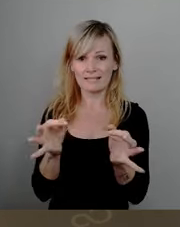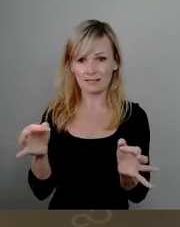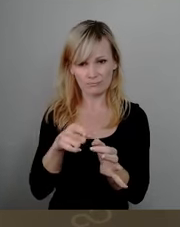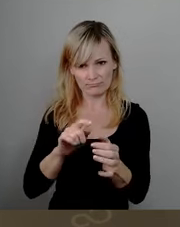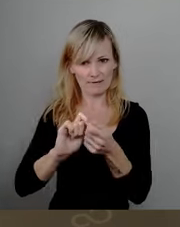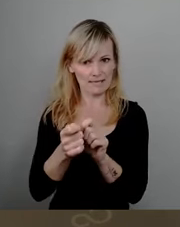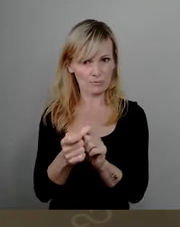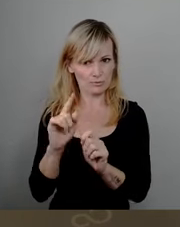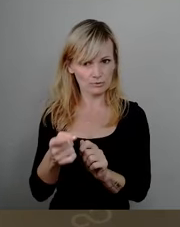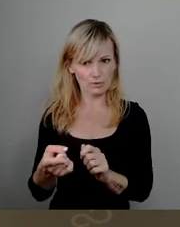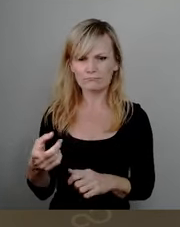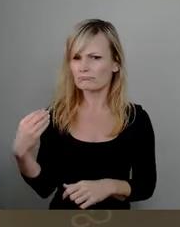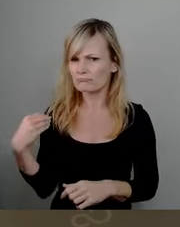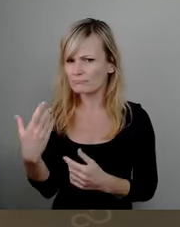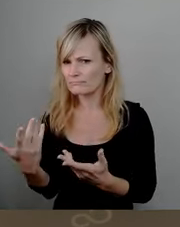Ach so.